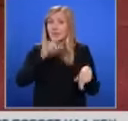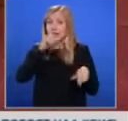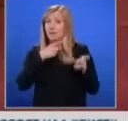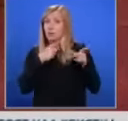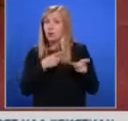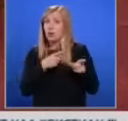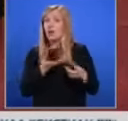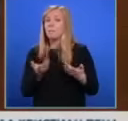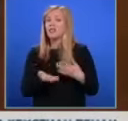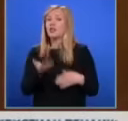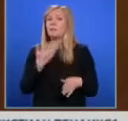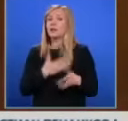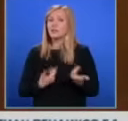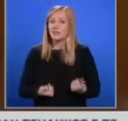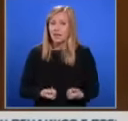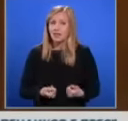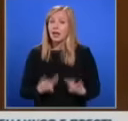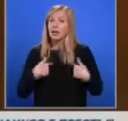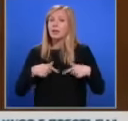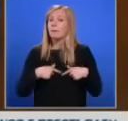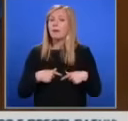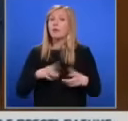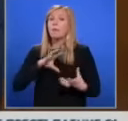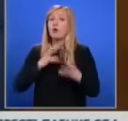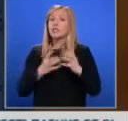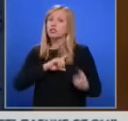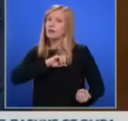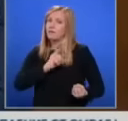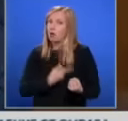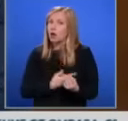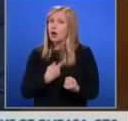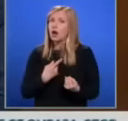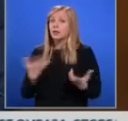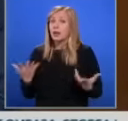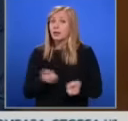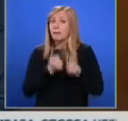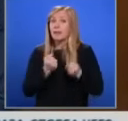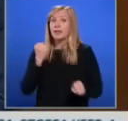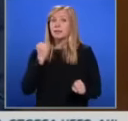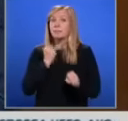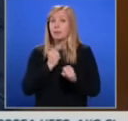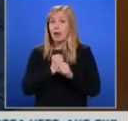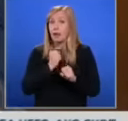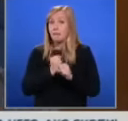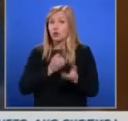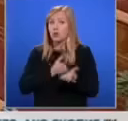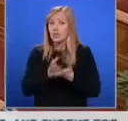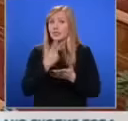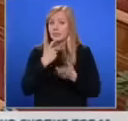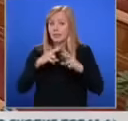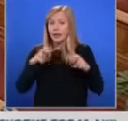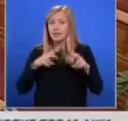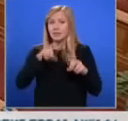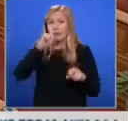четене беше предизвестен. Ние имаме политическата воля да бъде намерен работещ механизм за разследване на главния прокурор.